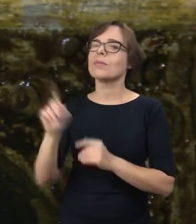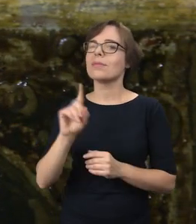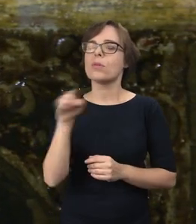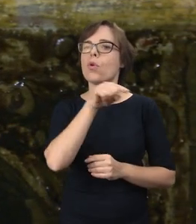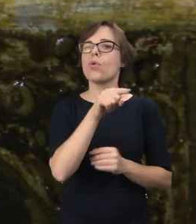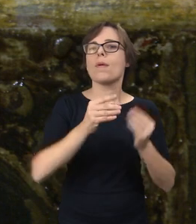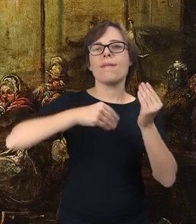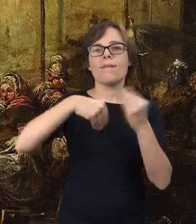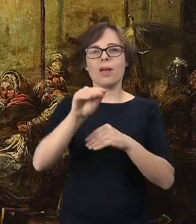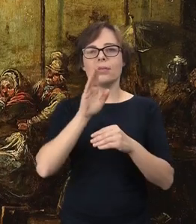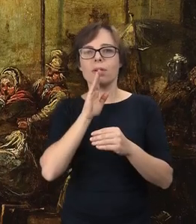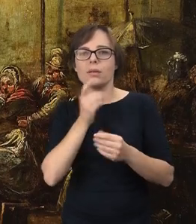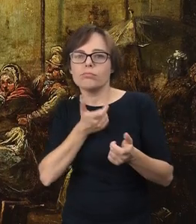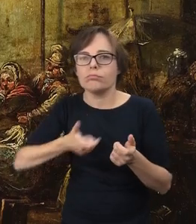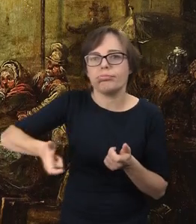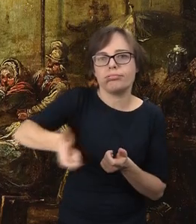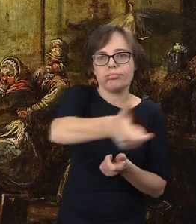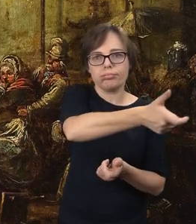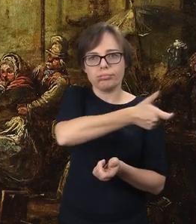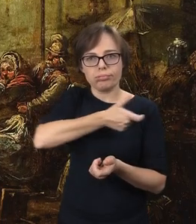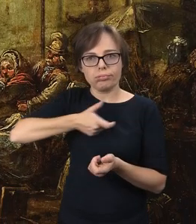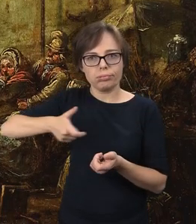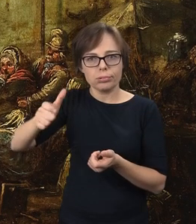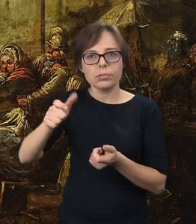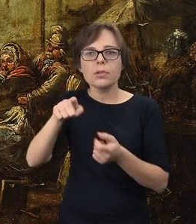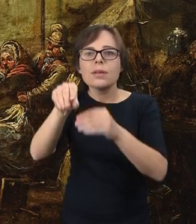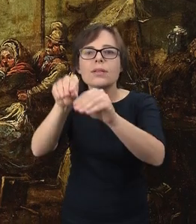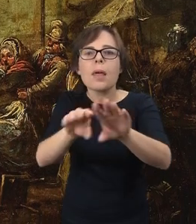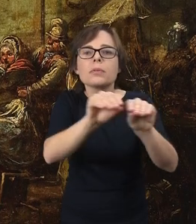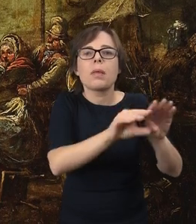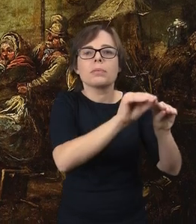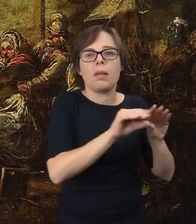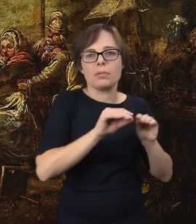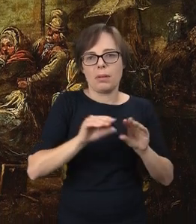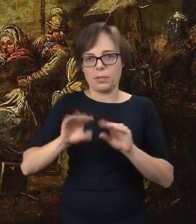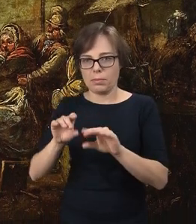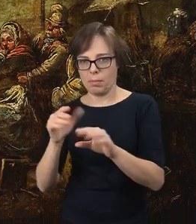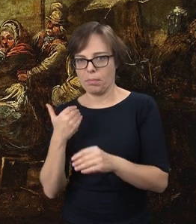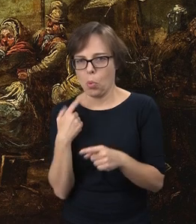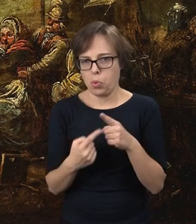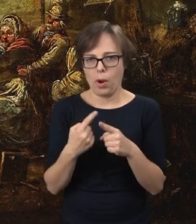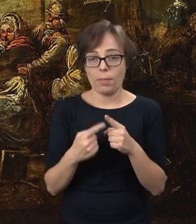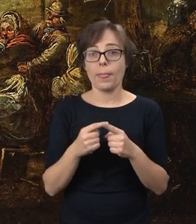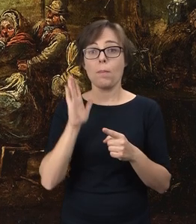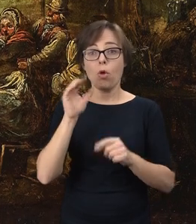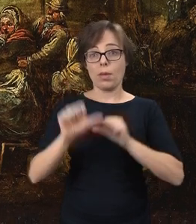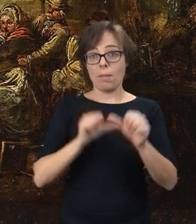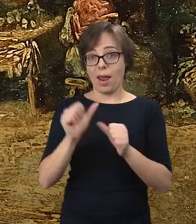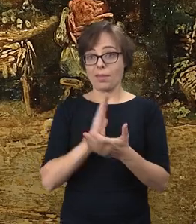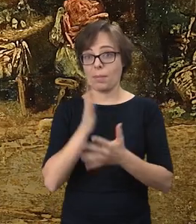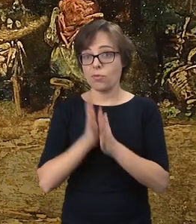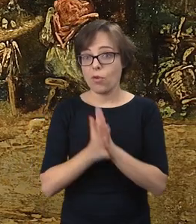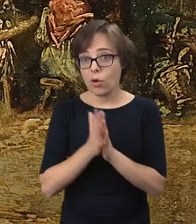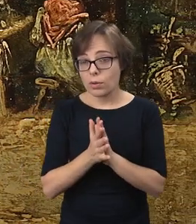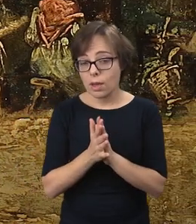raczej to był rodzaj galerii, w której było mnóstwo drobnych sklepów. Już w latach międzywojennych tam się